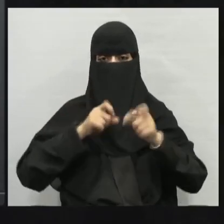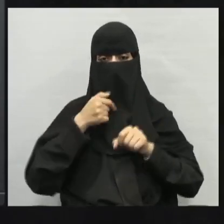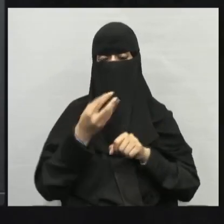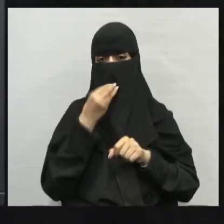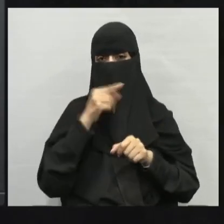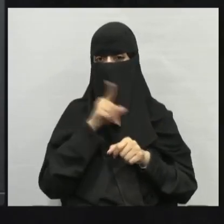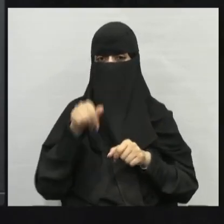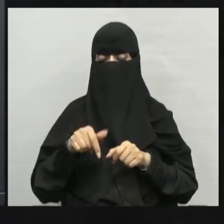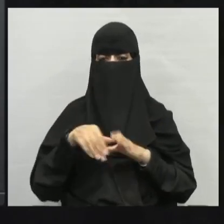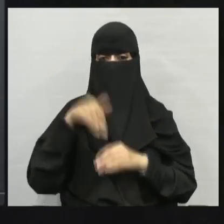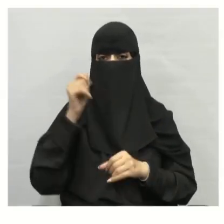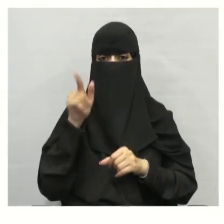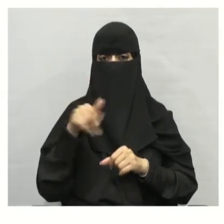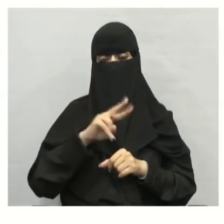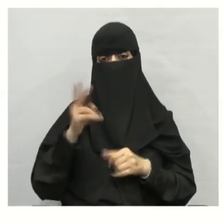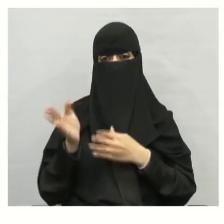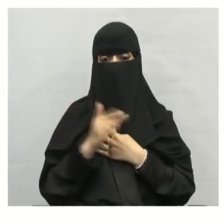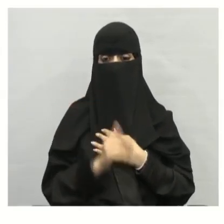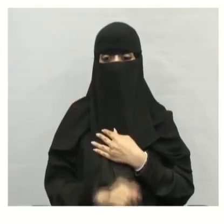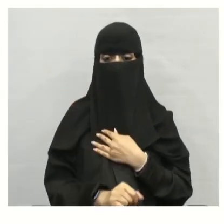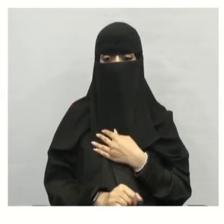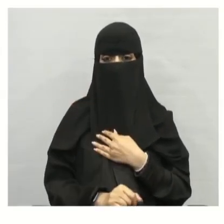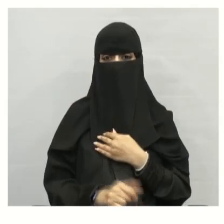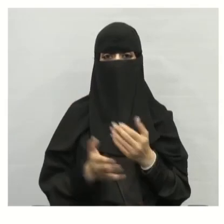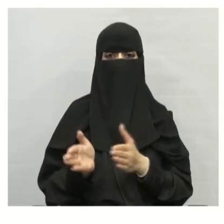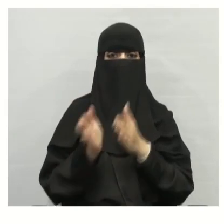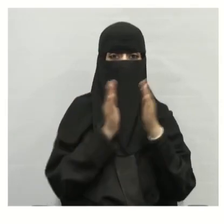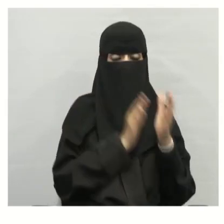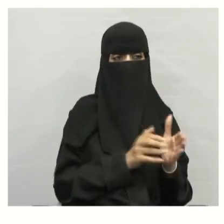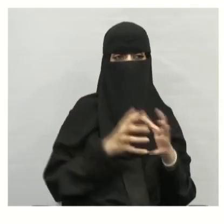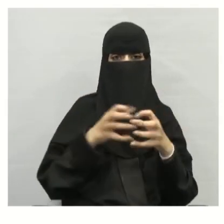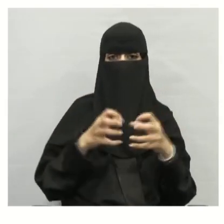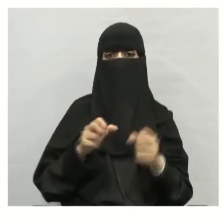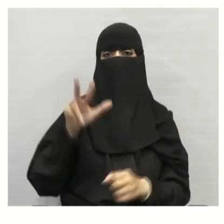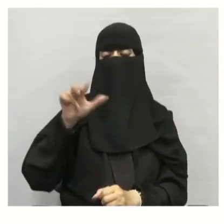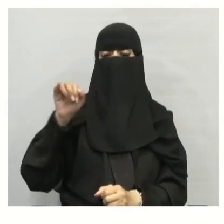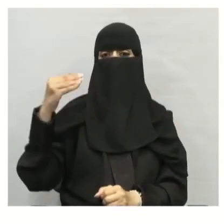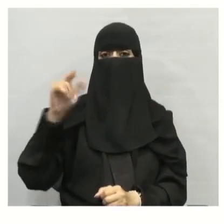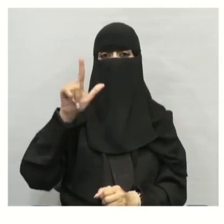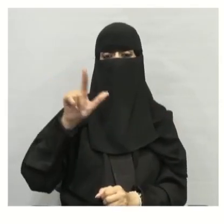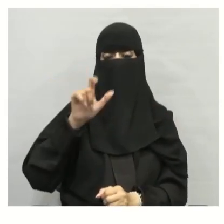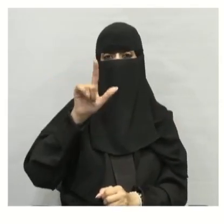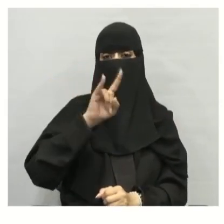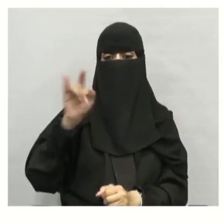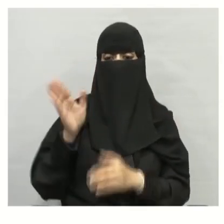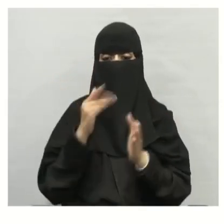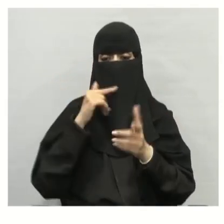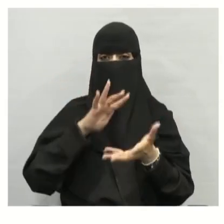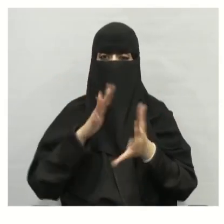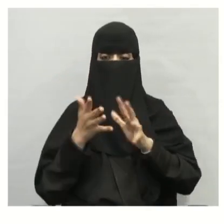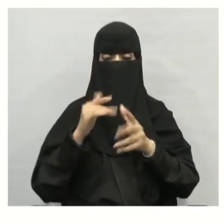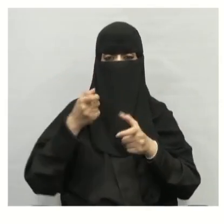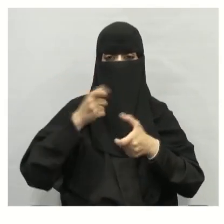تأكل المخلوقات الأخرى ننتقل إلى المحللات بعض